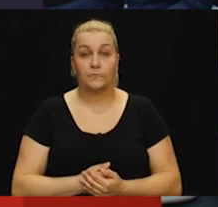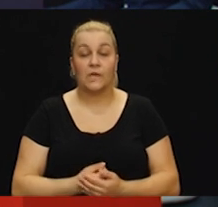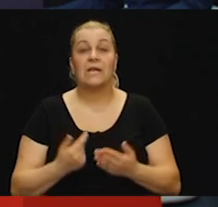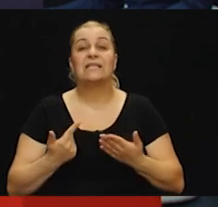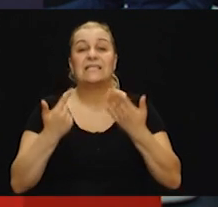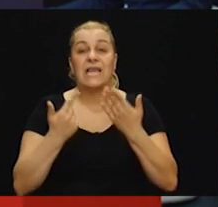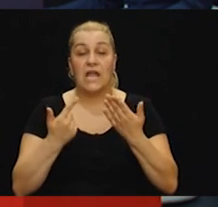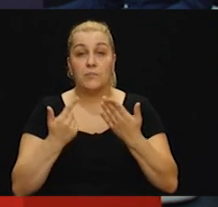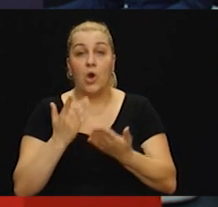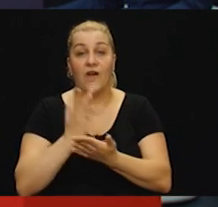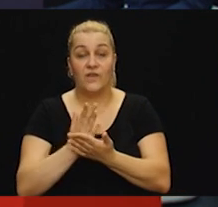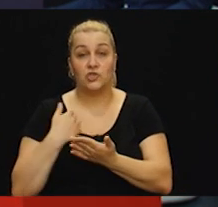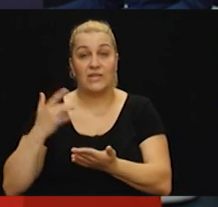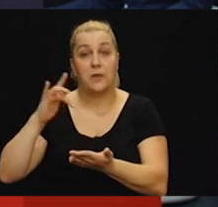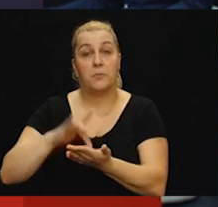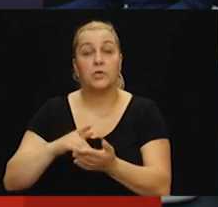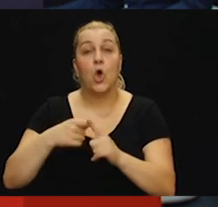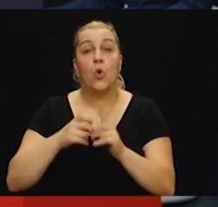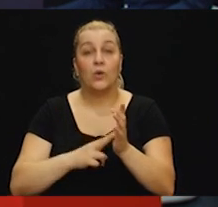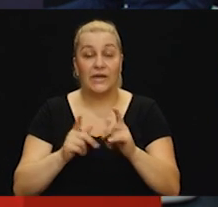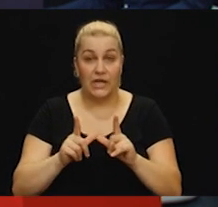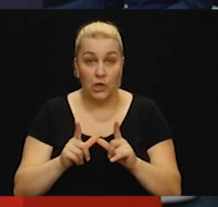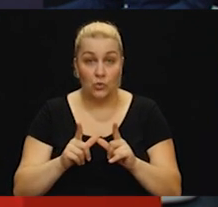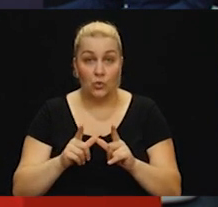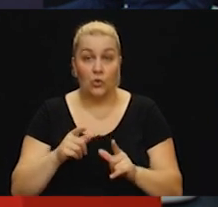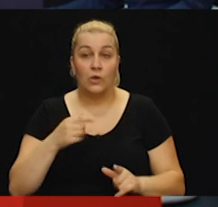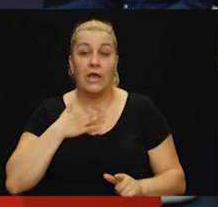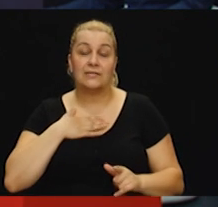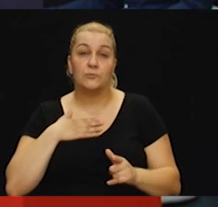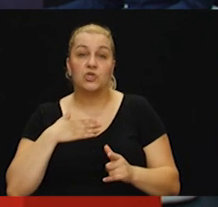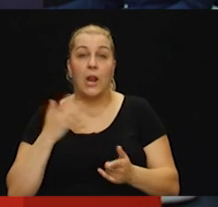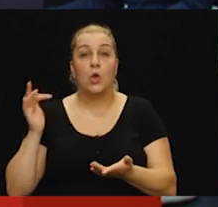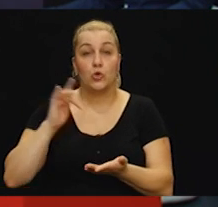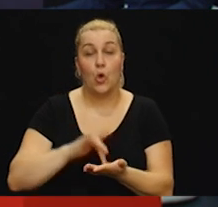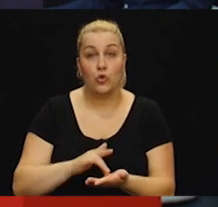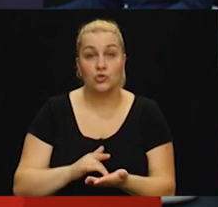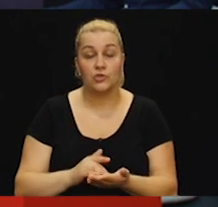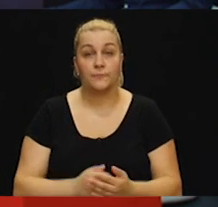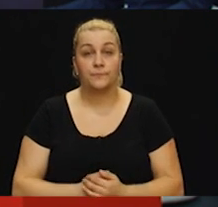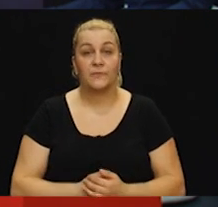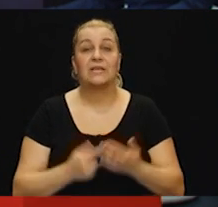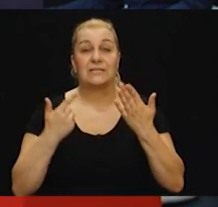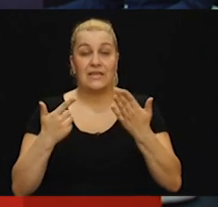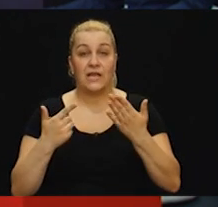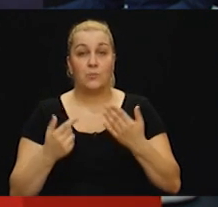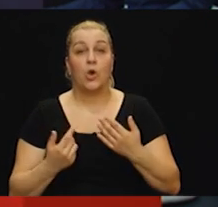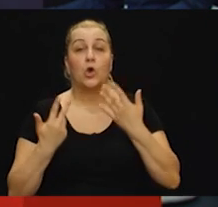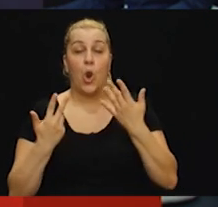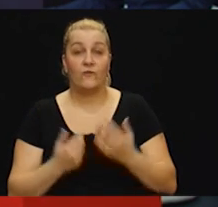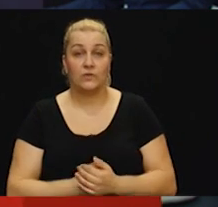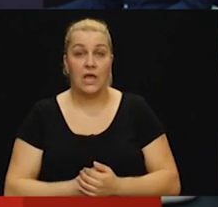Sedmog sam već bio u Kninu, gdje sam želio doći. Sedmog. Kolovoza.